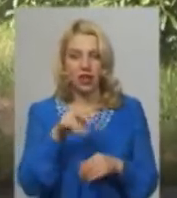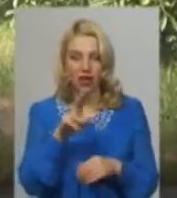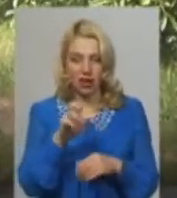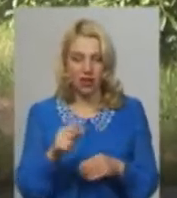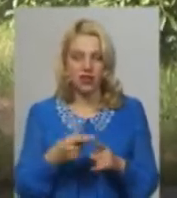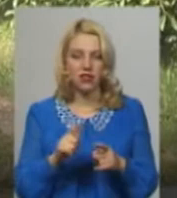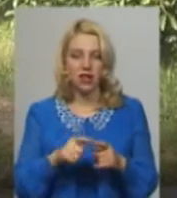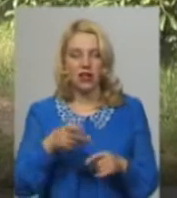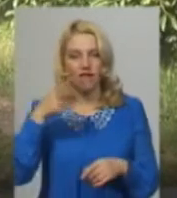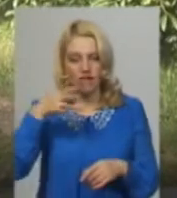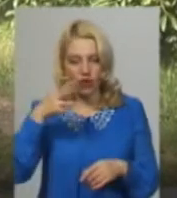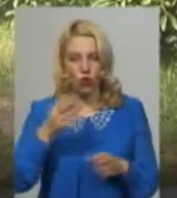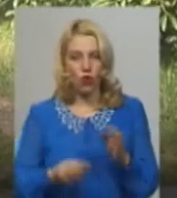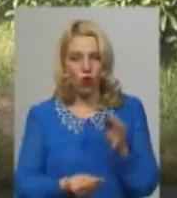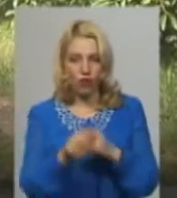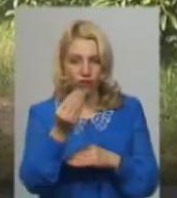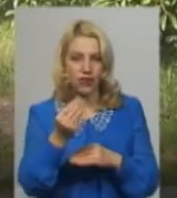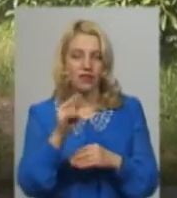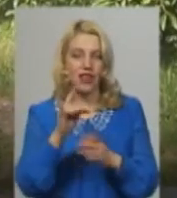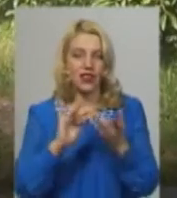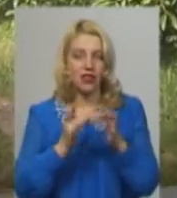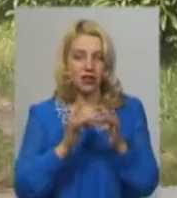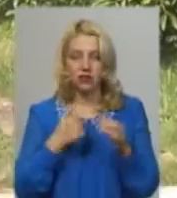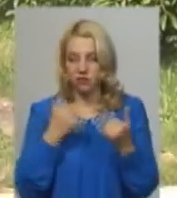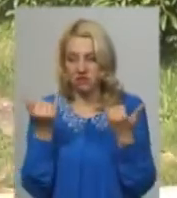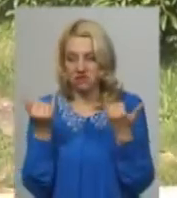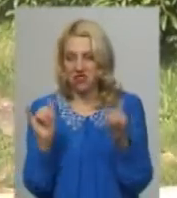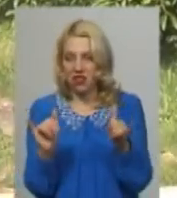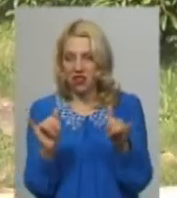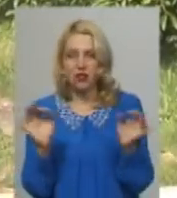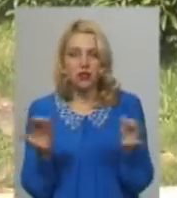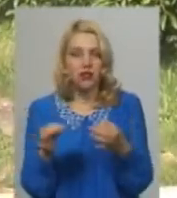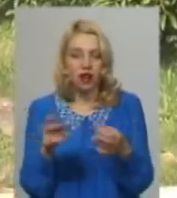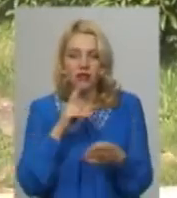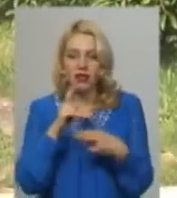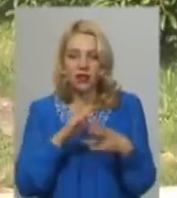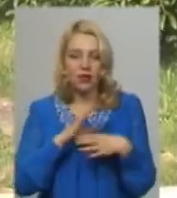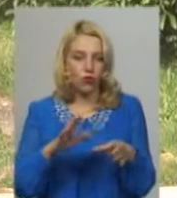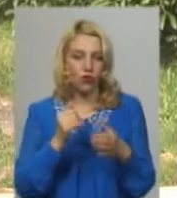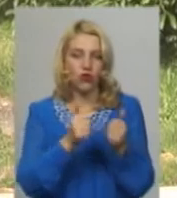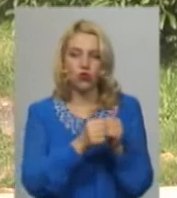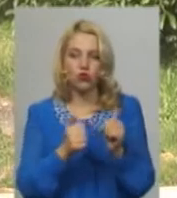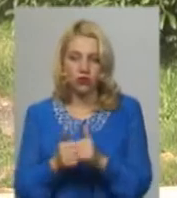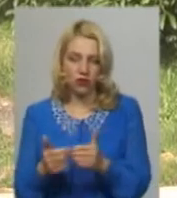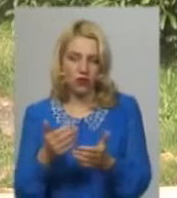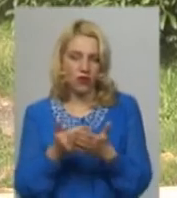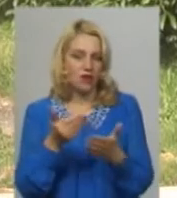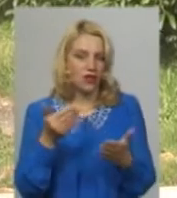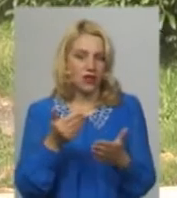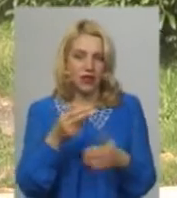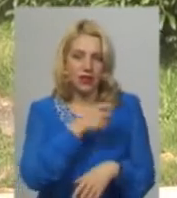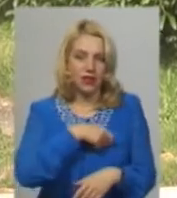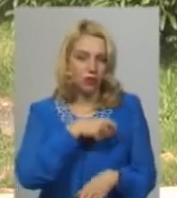в соцмережах, здивувалися, бо ніяких скарг не було ні від сусідів, ні від депутатів,